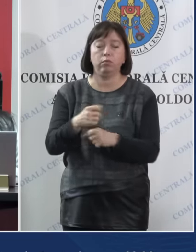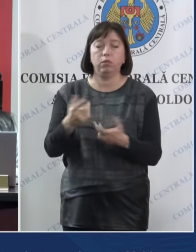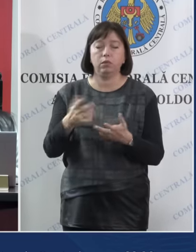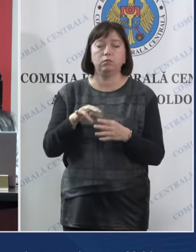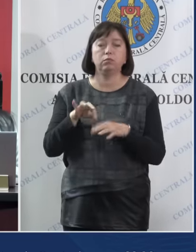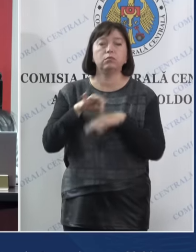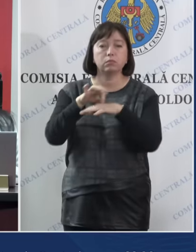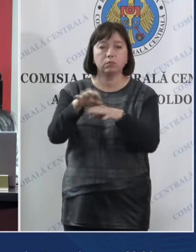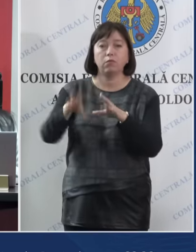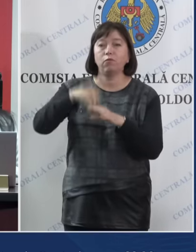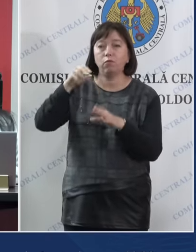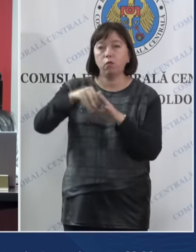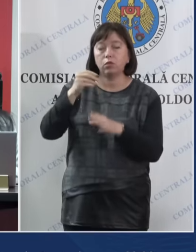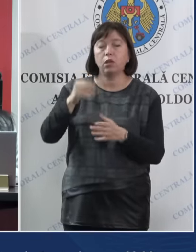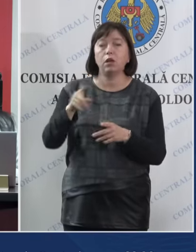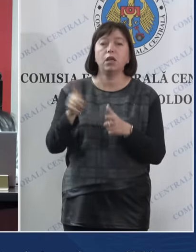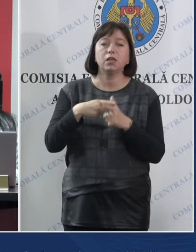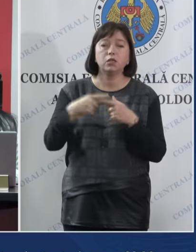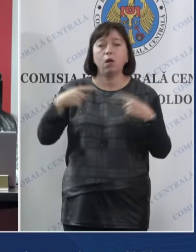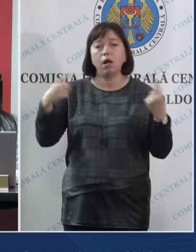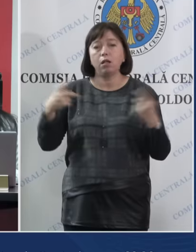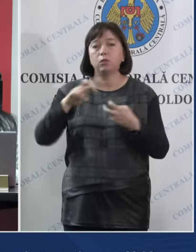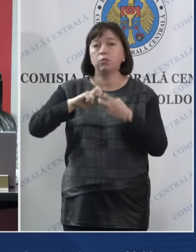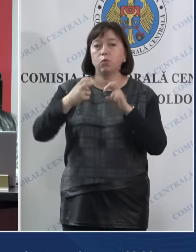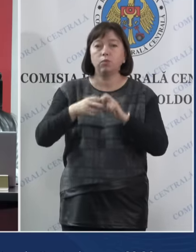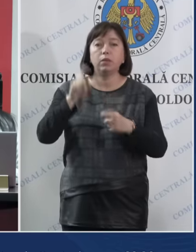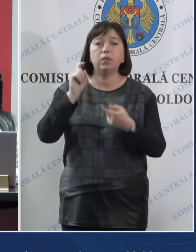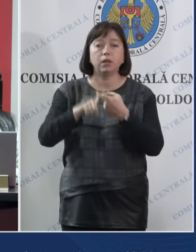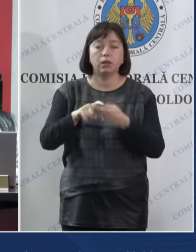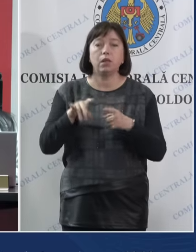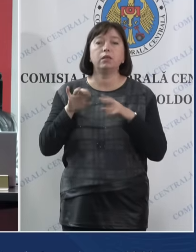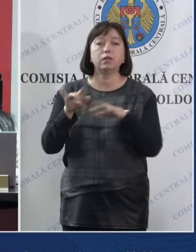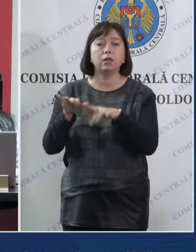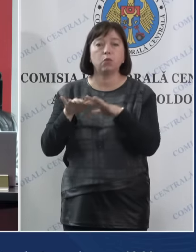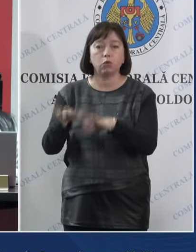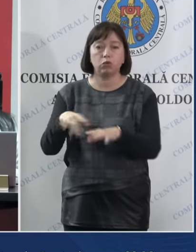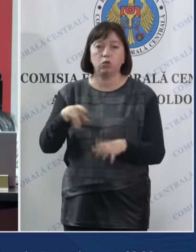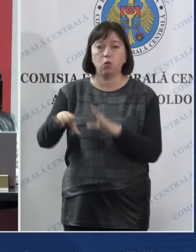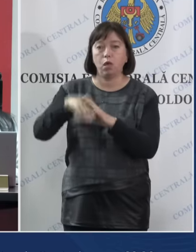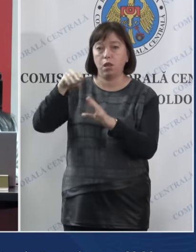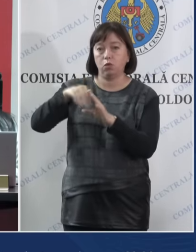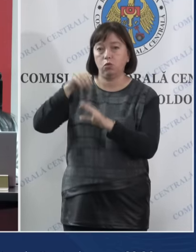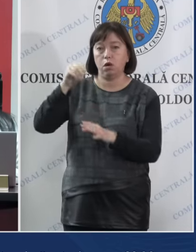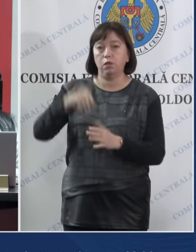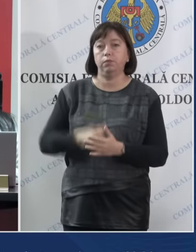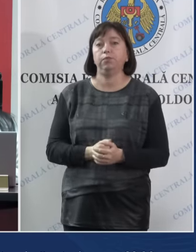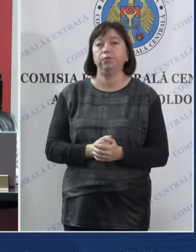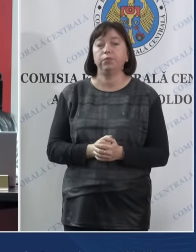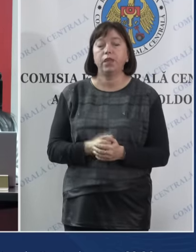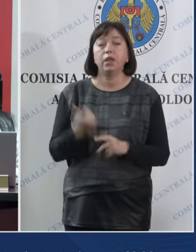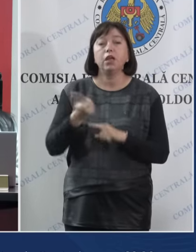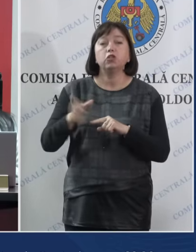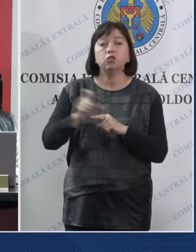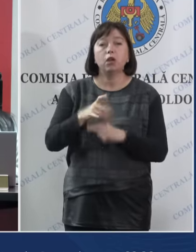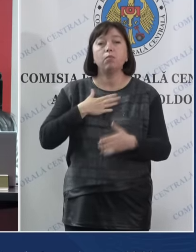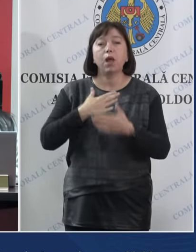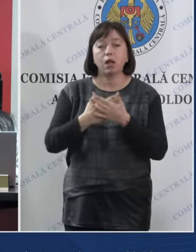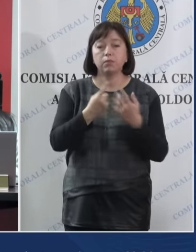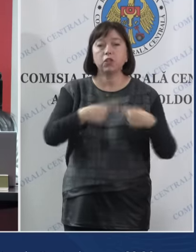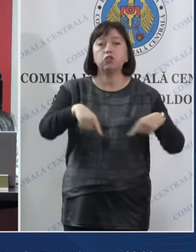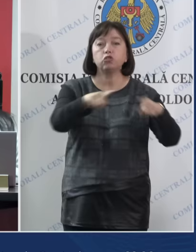de votare sau alte inconveniențe legate de procesul electoral. Cele mai active